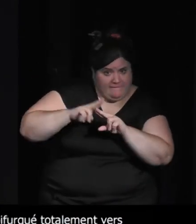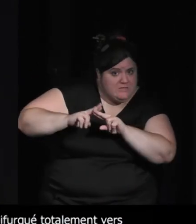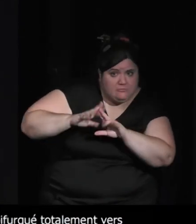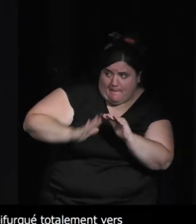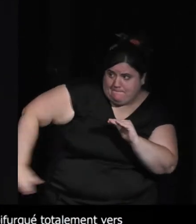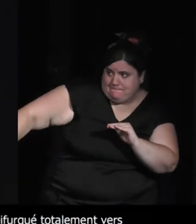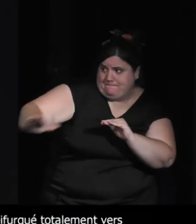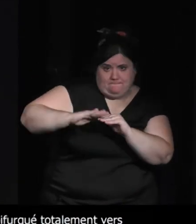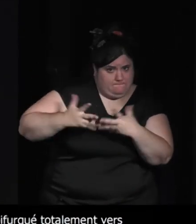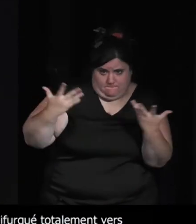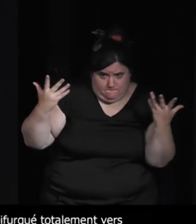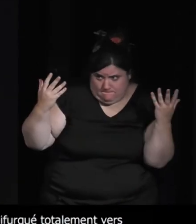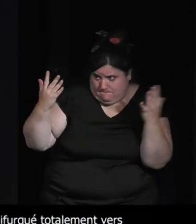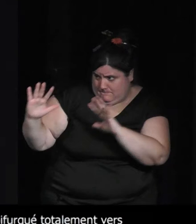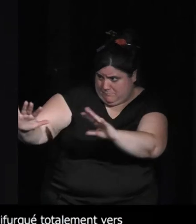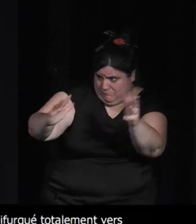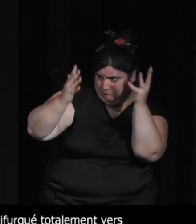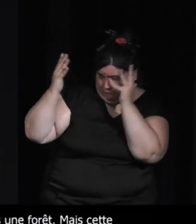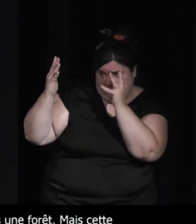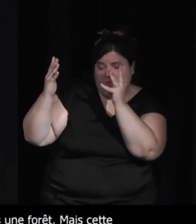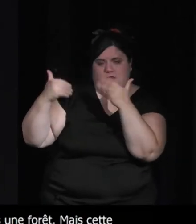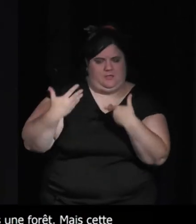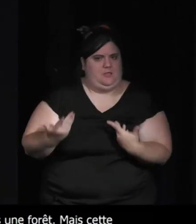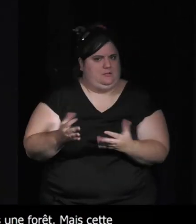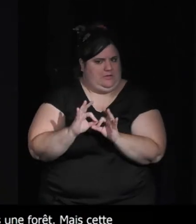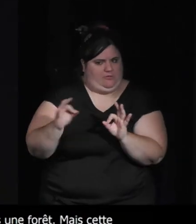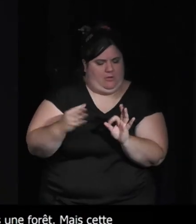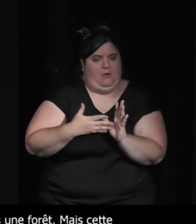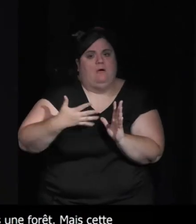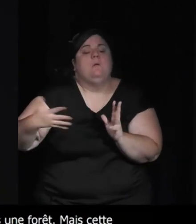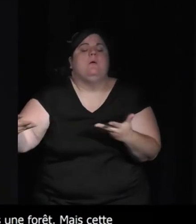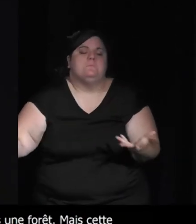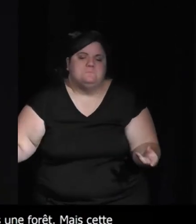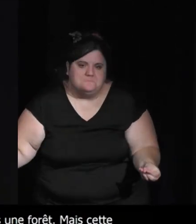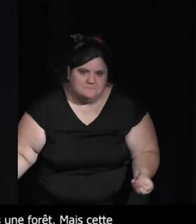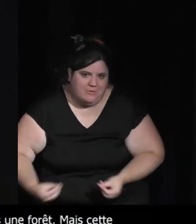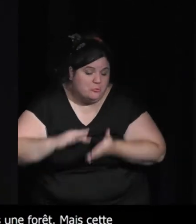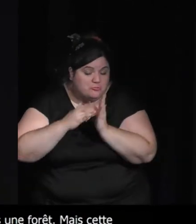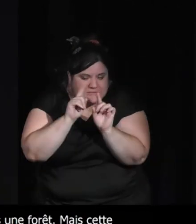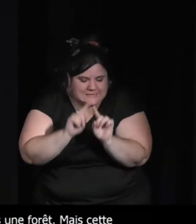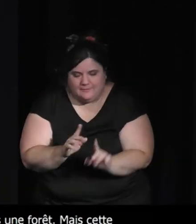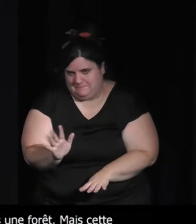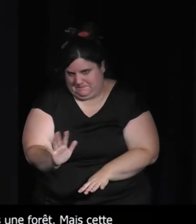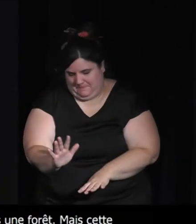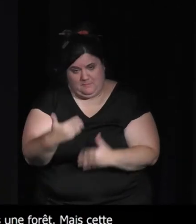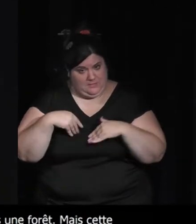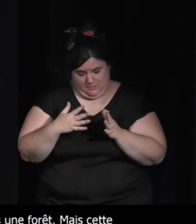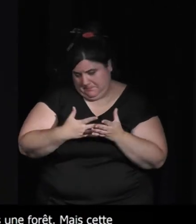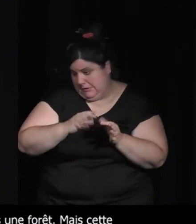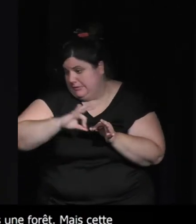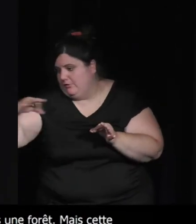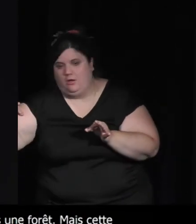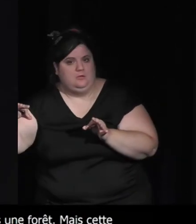voilà vide de tout et l'histoire qui va se dérouler parce que j'ai pas tellement envie de rentrer dans les détails mais l'histoire qui va se dérouler